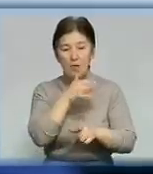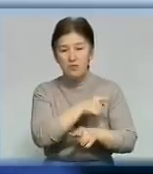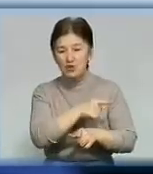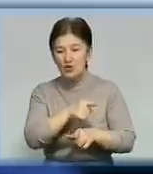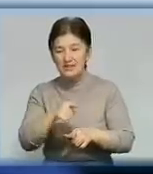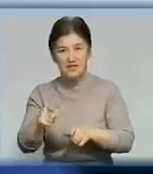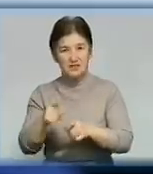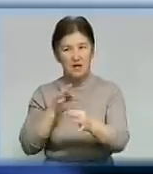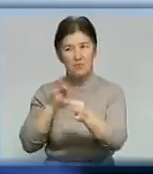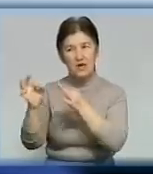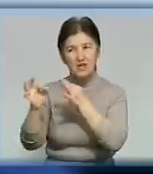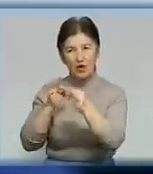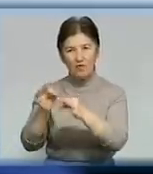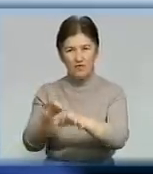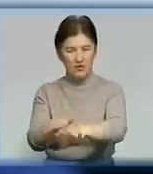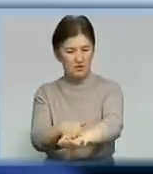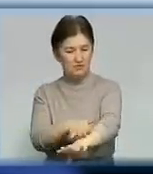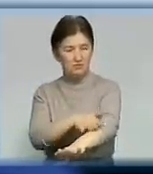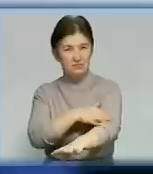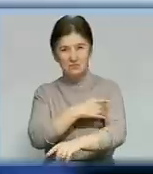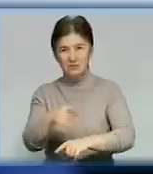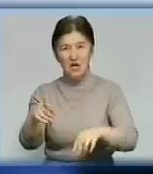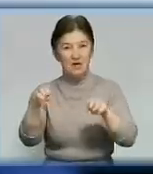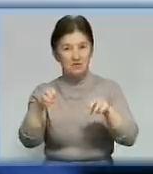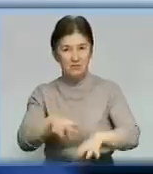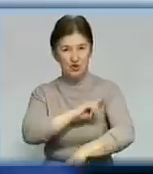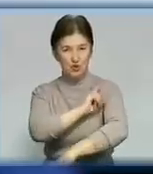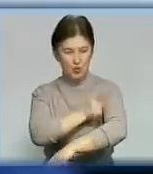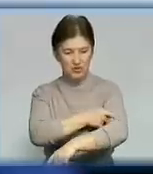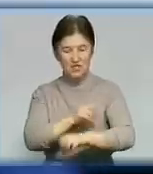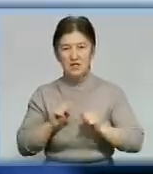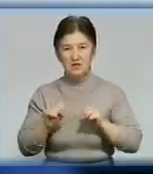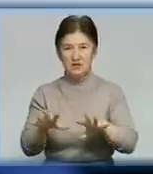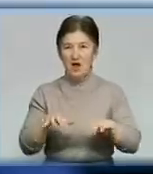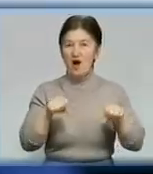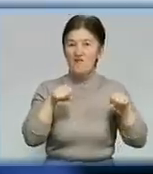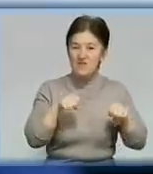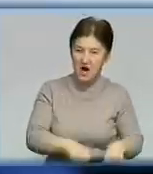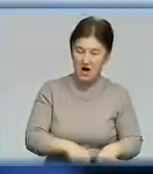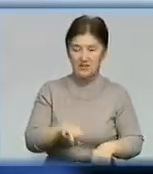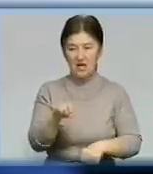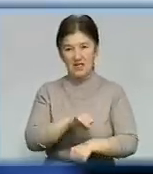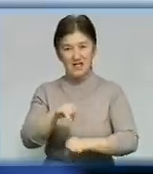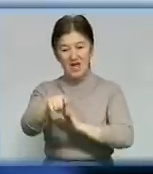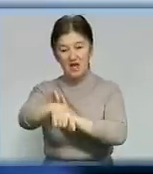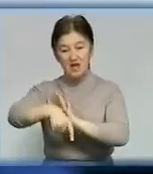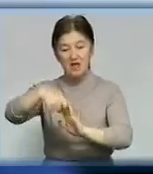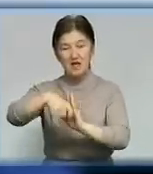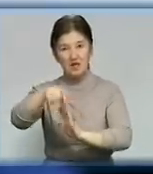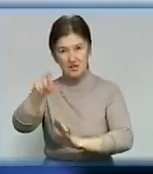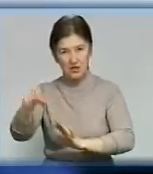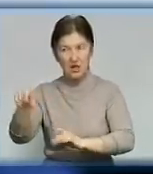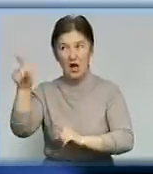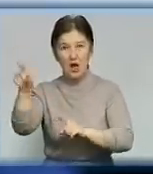непростий, він тривав не один день. До вирішення цієї проблеми зусиль доклали всі – і влада, і самі гірники. Президент узяв це питання під